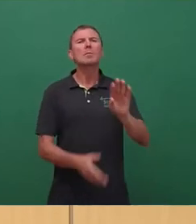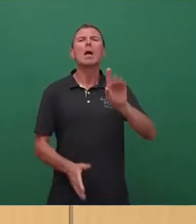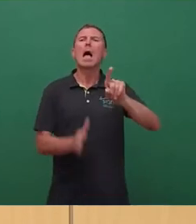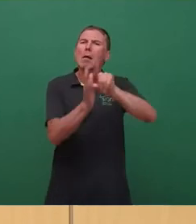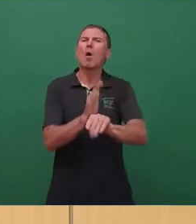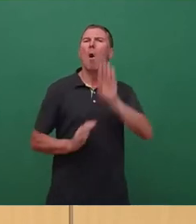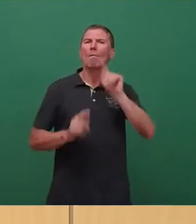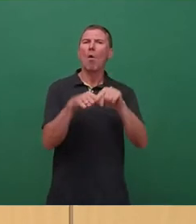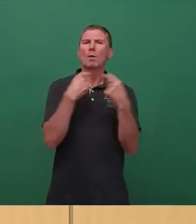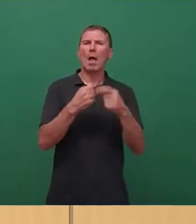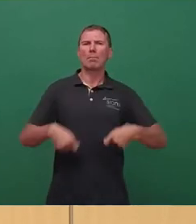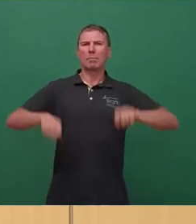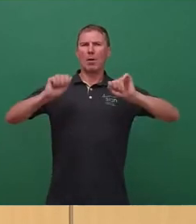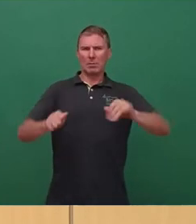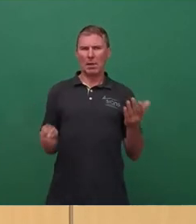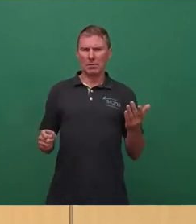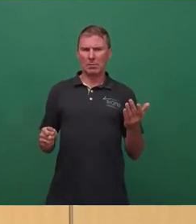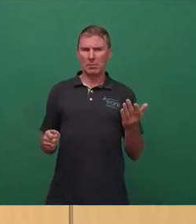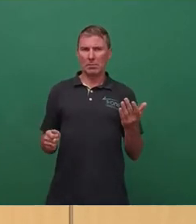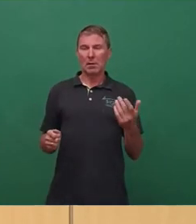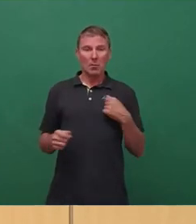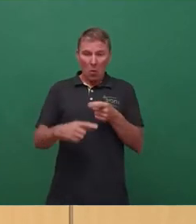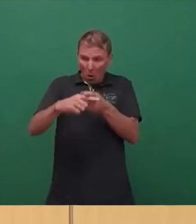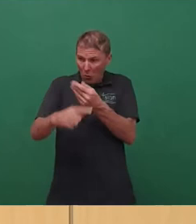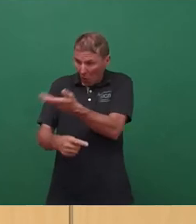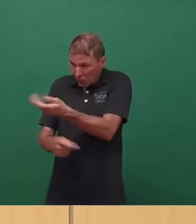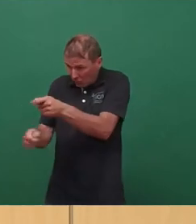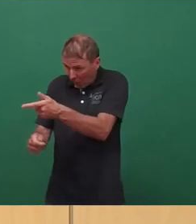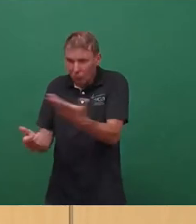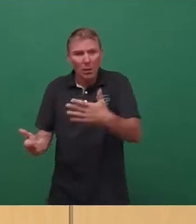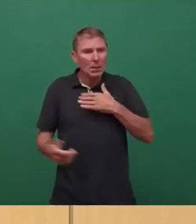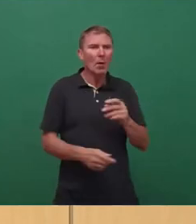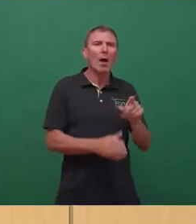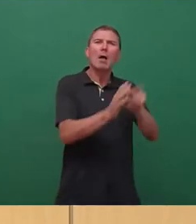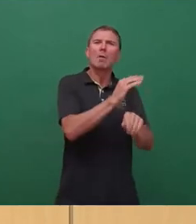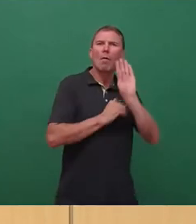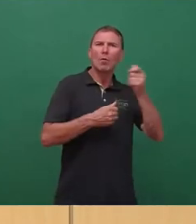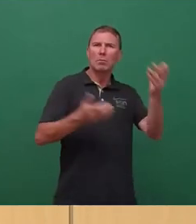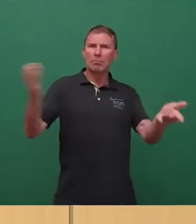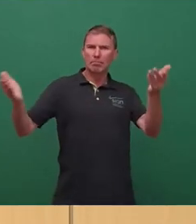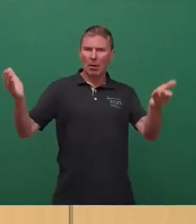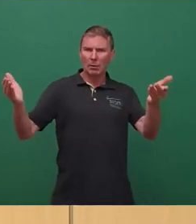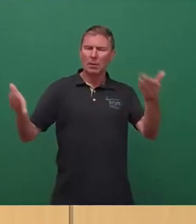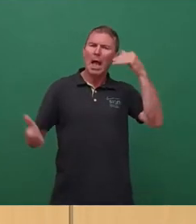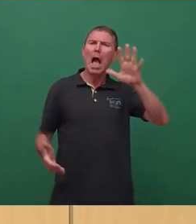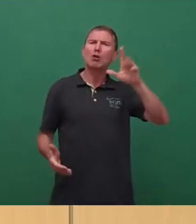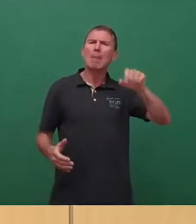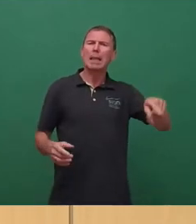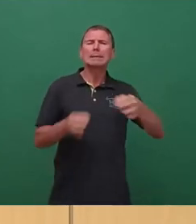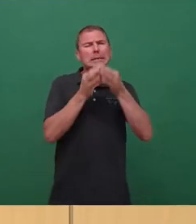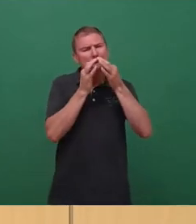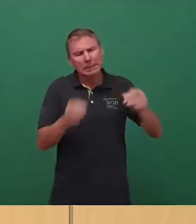entstehen kann. Also die Frage ist, wir Kreuzung machen oder bezahlbaren Wohnraum. Herr Schmählich wird nachher noch etwas genauer darauf